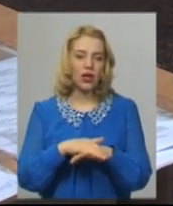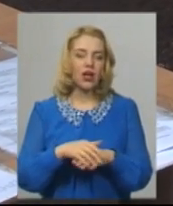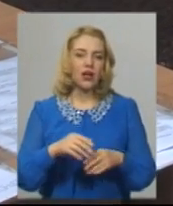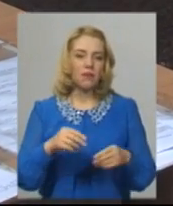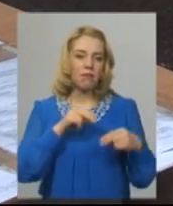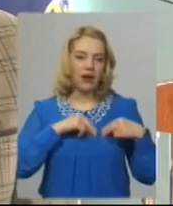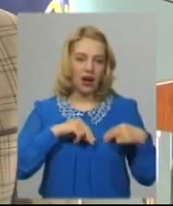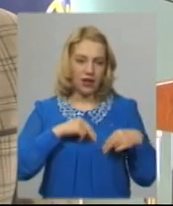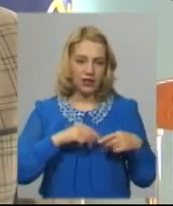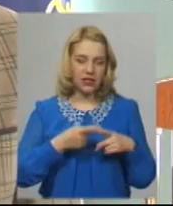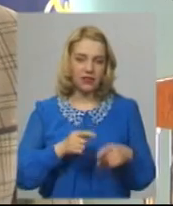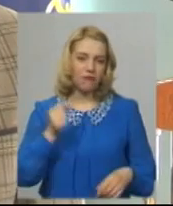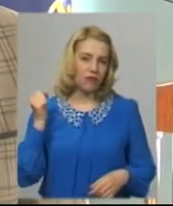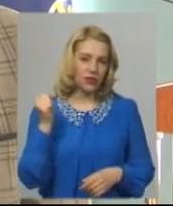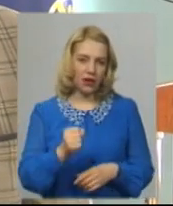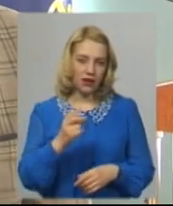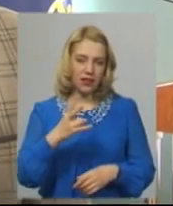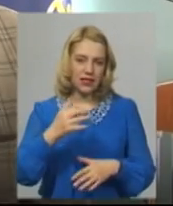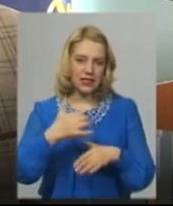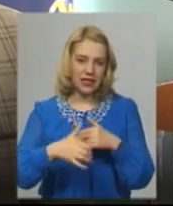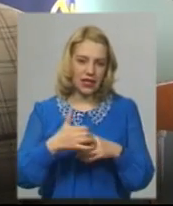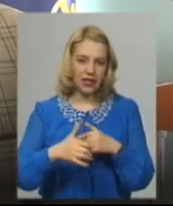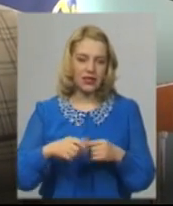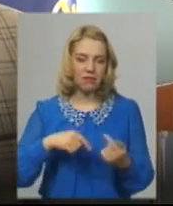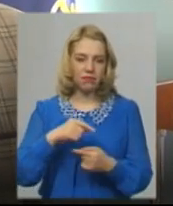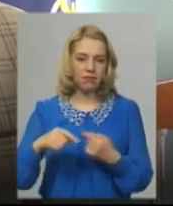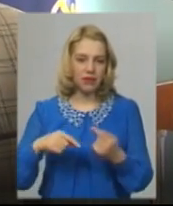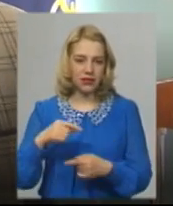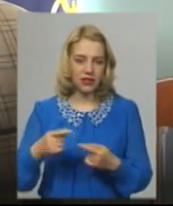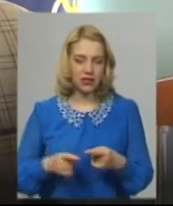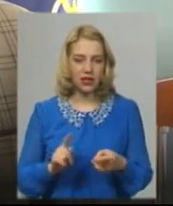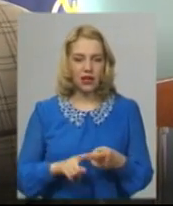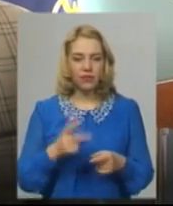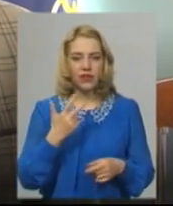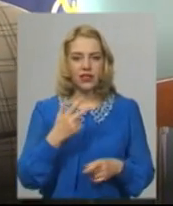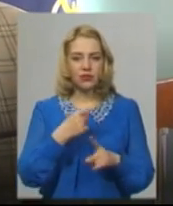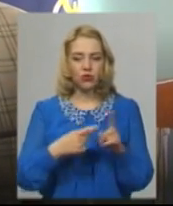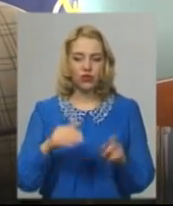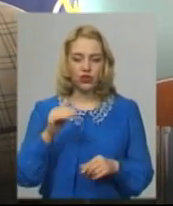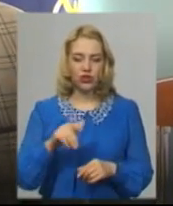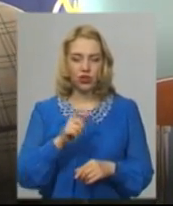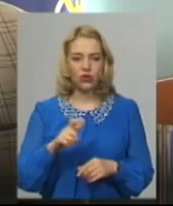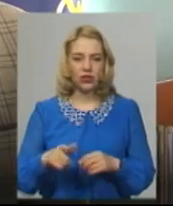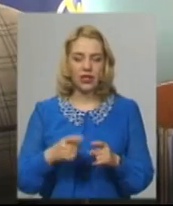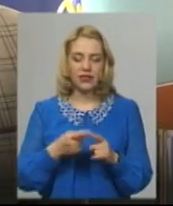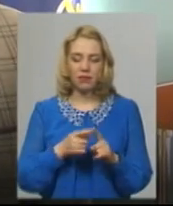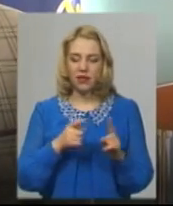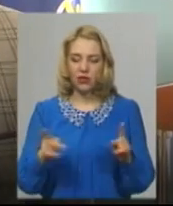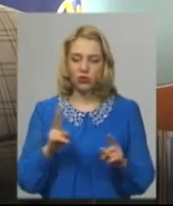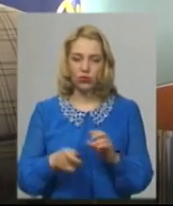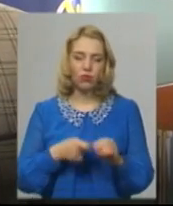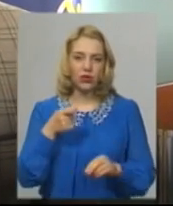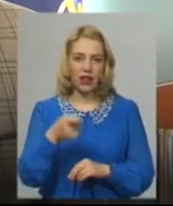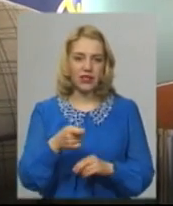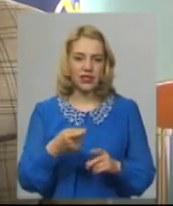малому і середньому бізнесу. За період карантину ми маємо 3,5 тисячі людей, які якраз в цей період, які подали заявки, і це